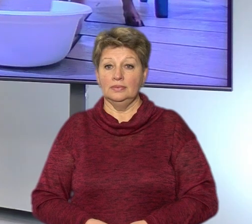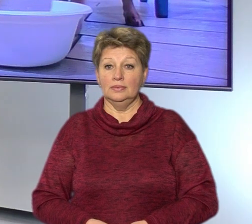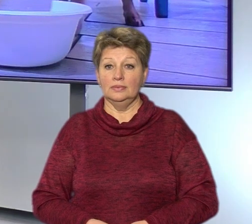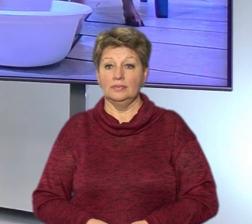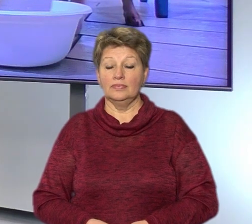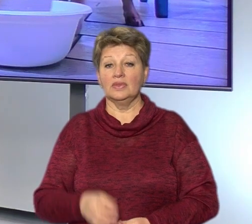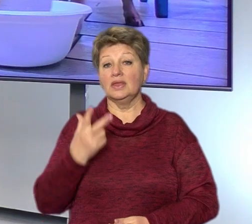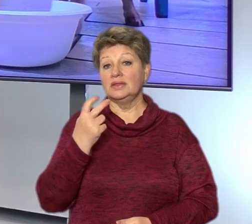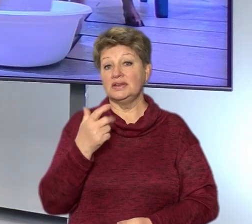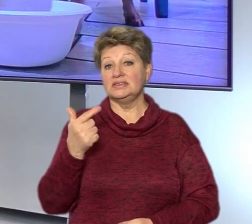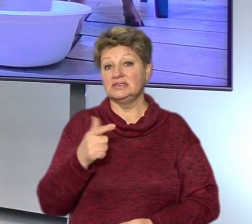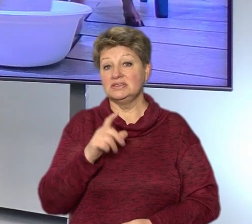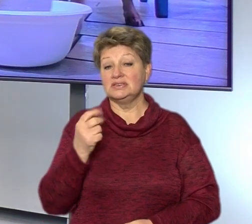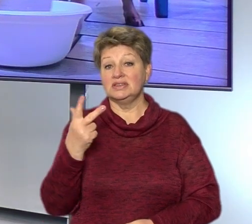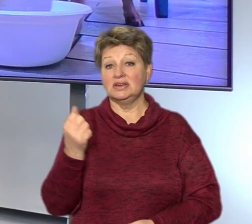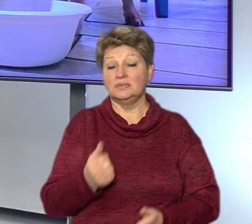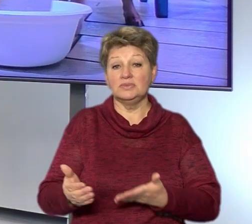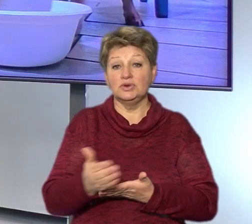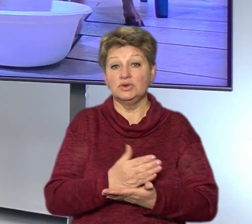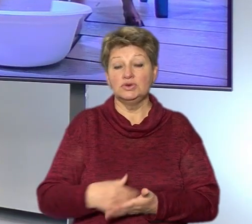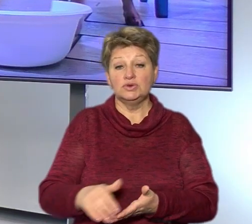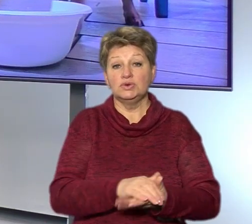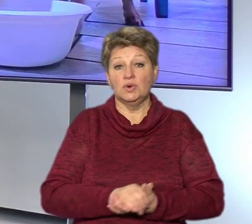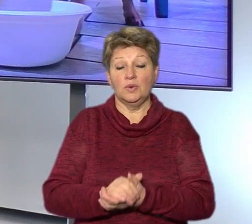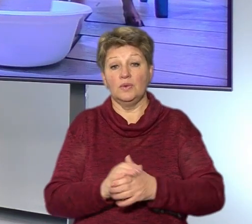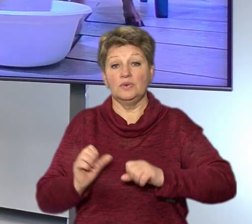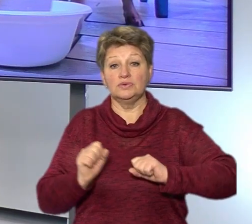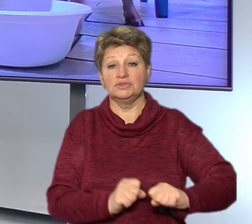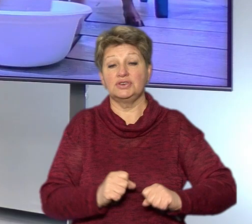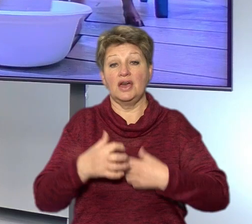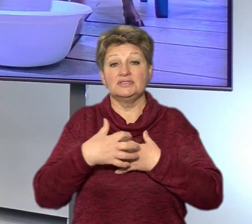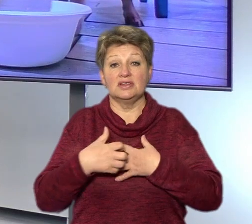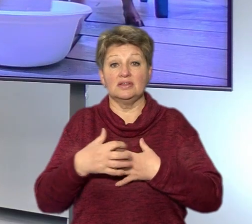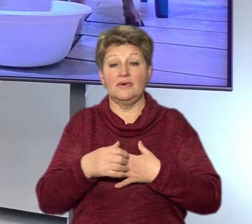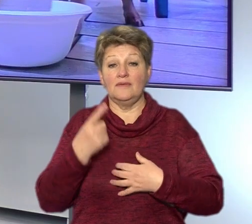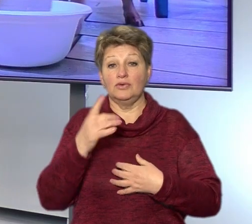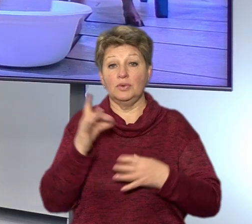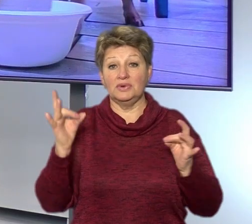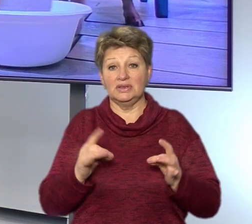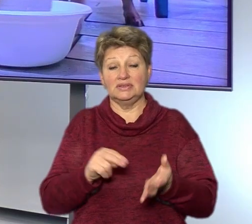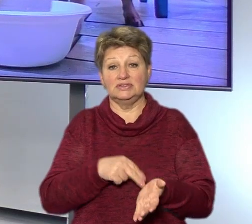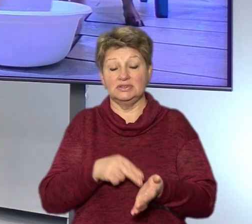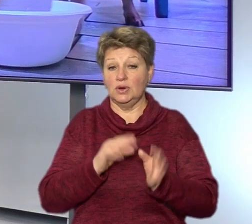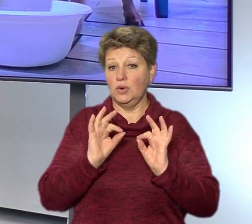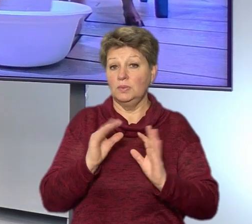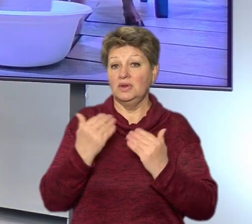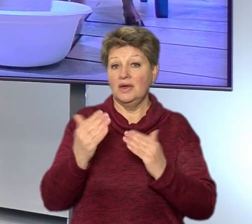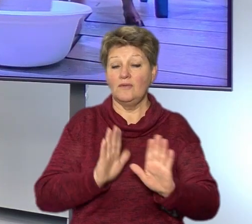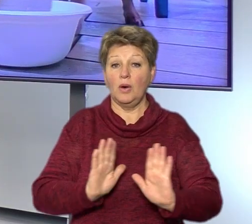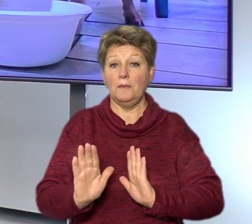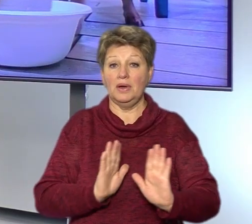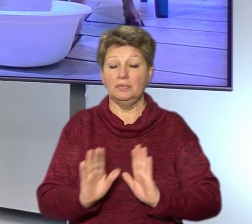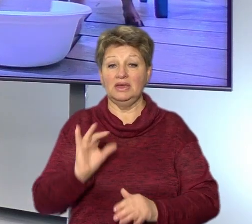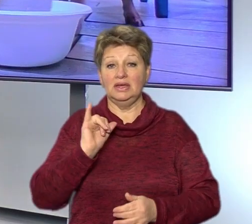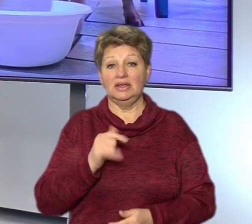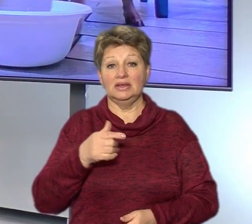300 гривень за три тижні зібрали для Товариства захисту тварин «Друг» в одному із ресторанів Черкас, розповіла його менеджерка Ірина